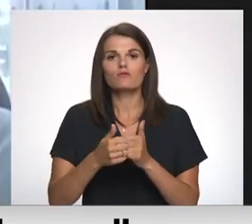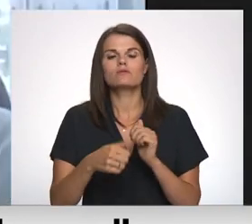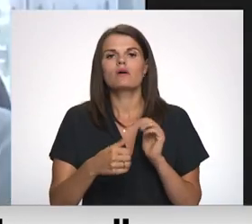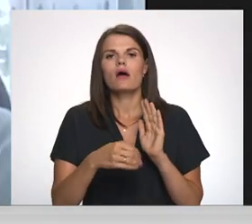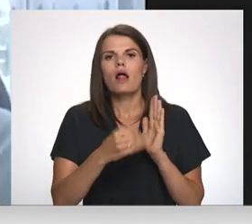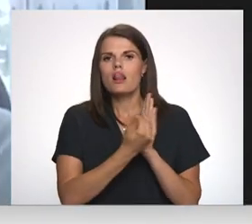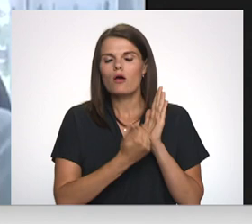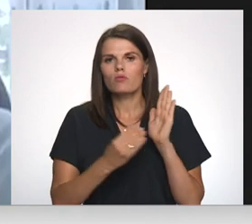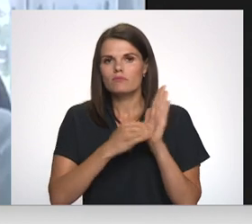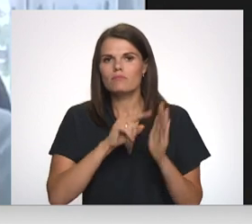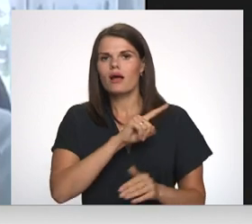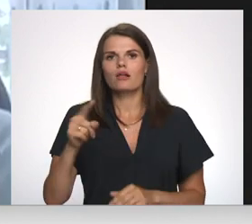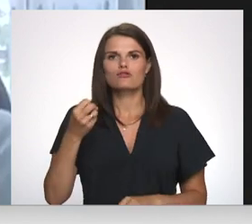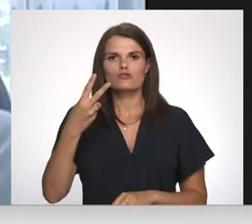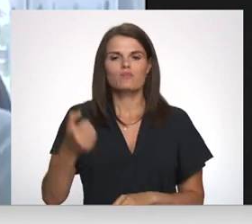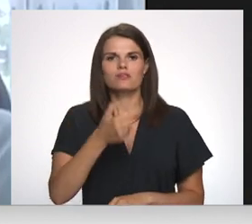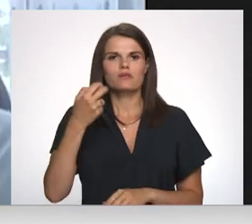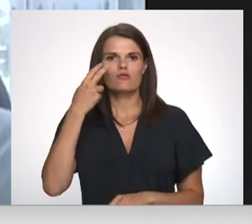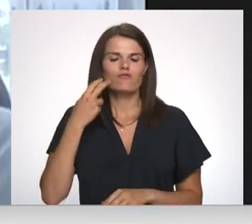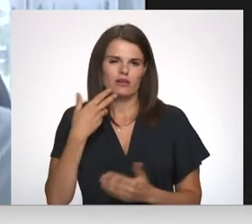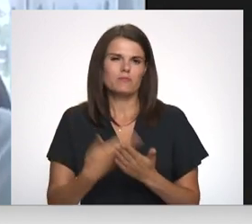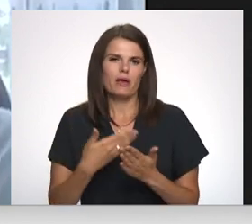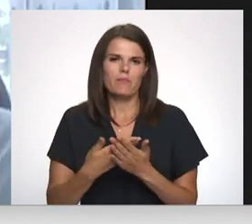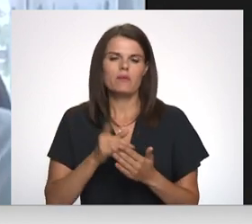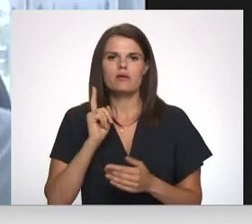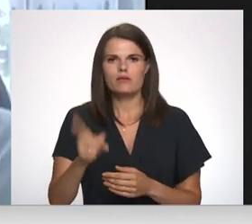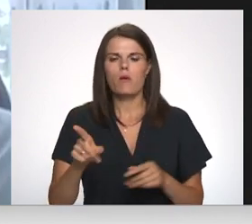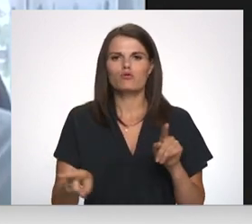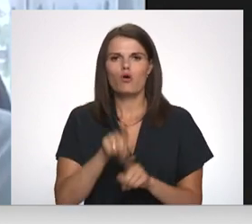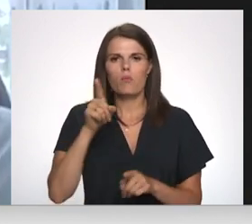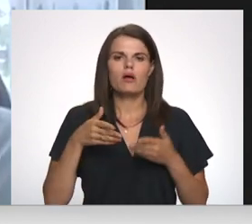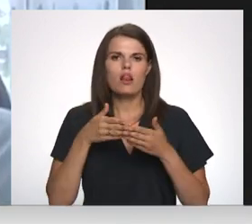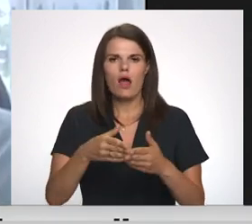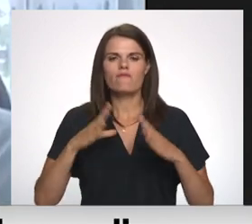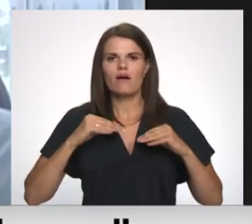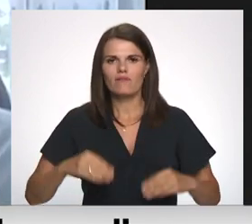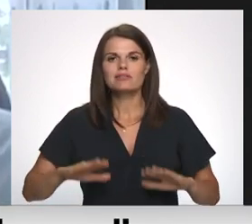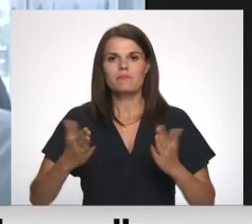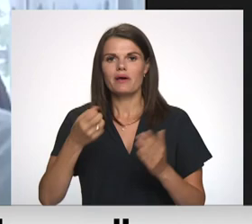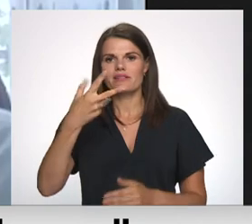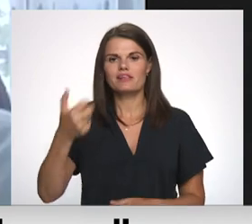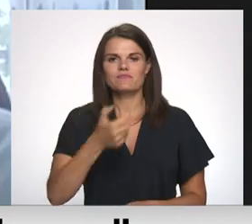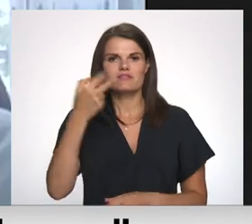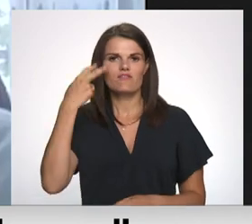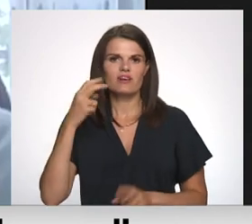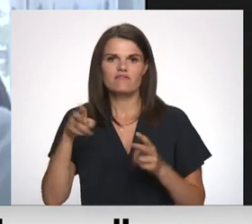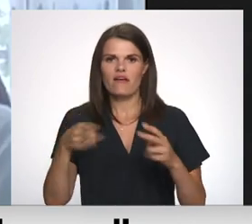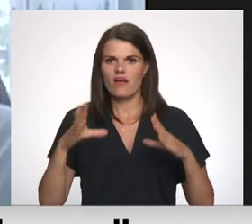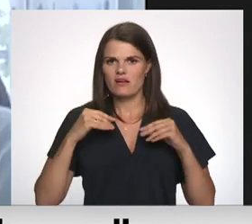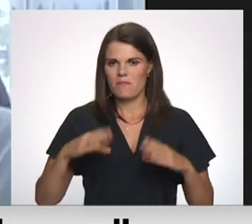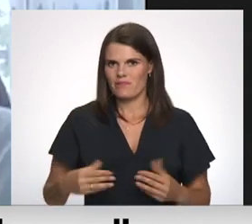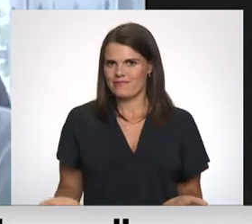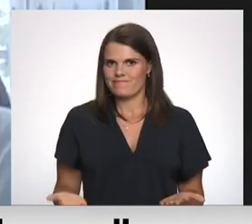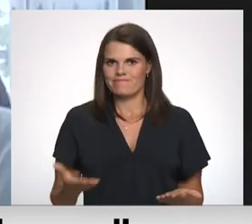tikai līdz 12 gadu vecumam, laivojot piemērs, tas kā piemērs, jābūt obligāti vestē, bet no 13 gadu vecuma tādāju vestē nav jābūt mums.